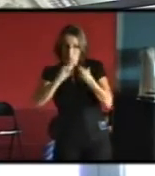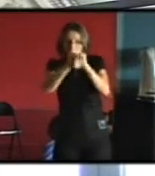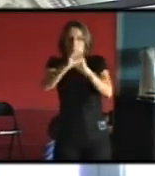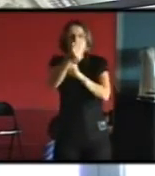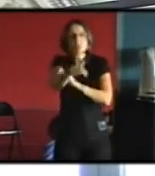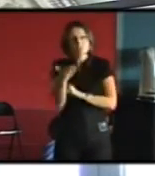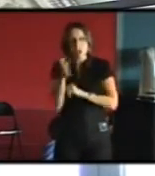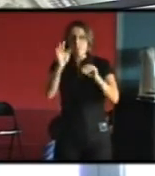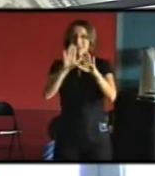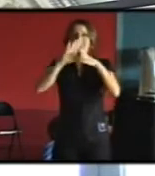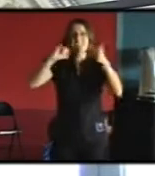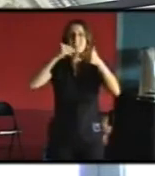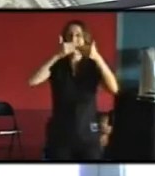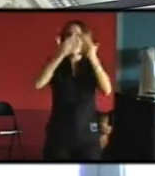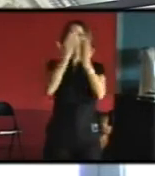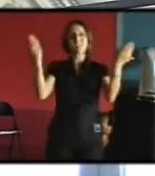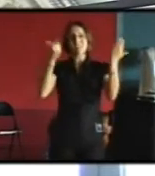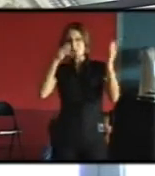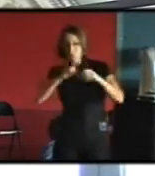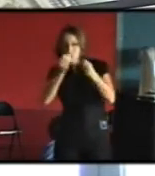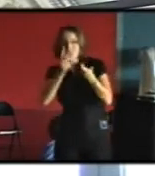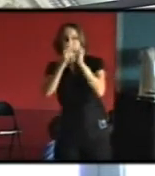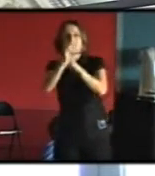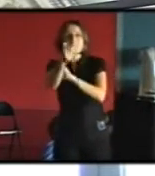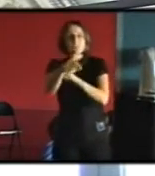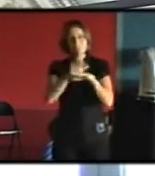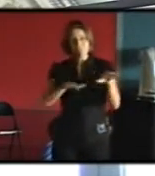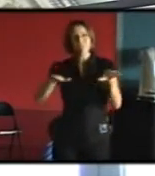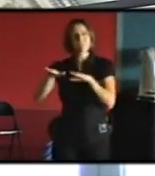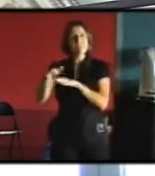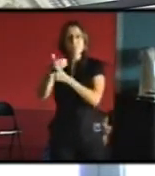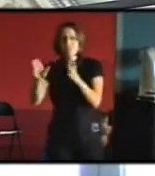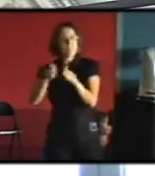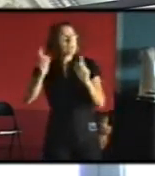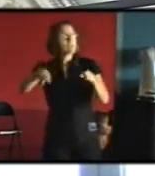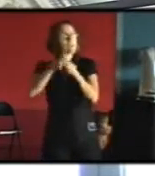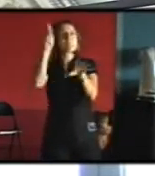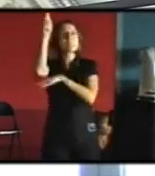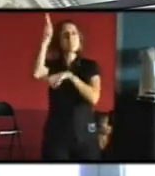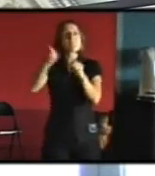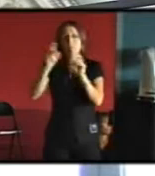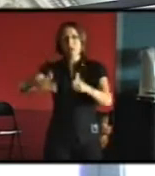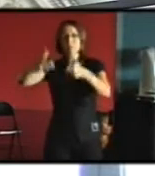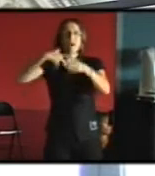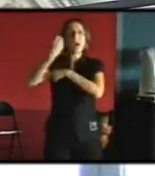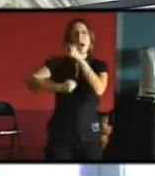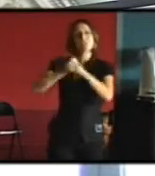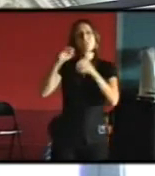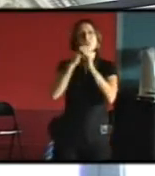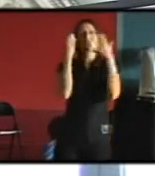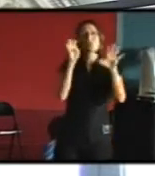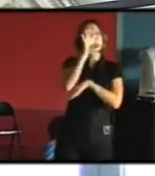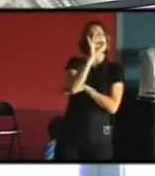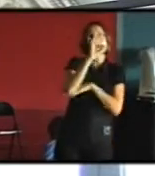cette enveloppe extérieure et puis il y a les bâtiments comme ceux que vous citiez à Paris des années 50-60